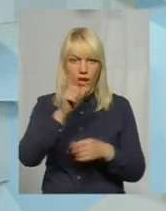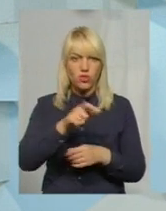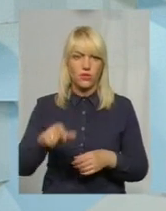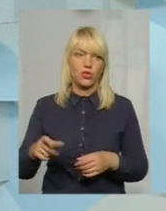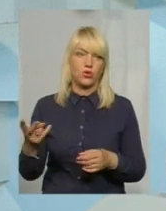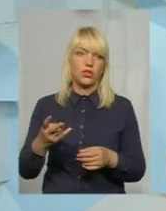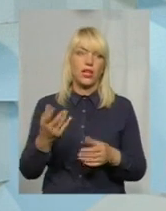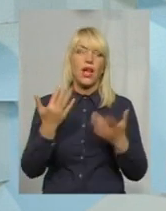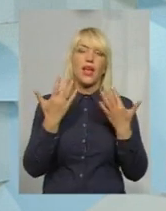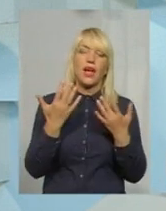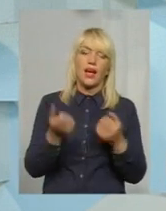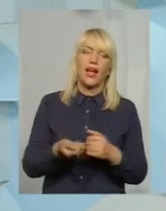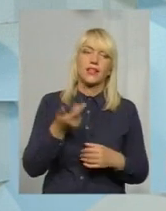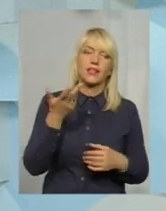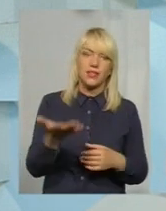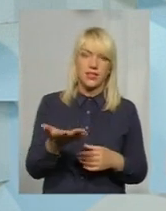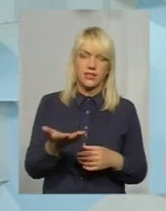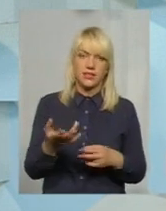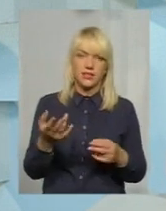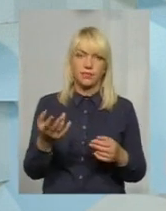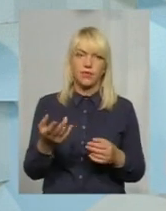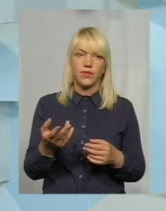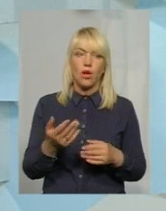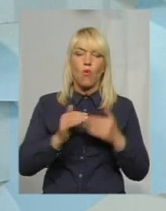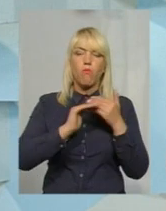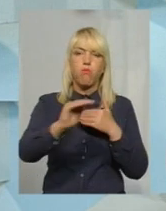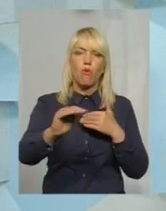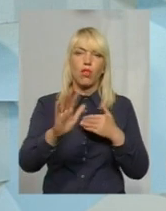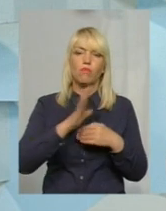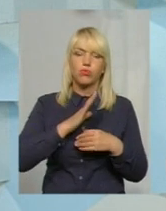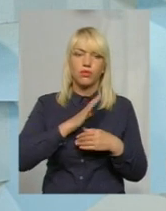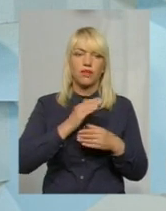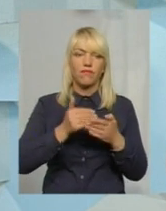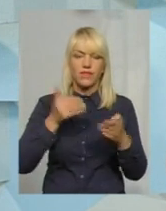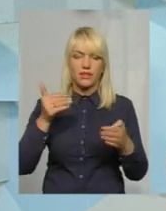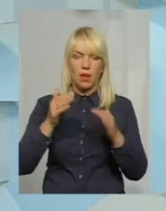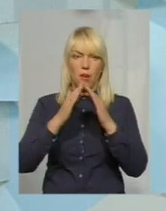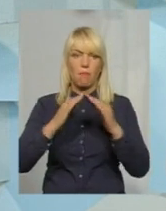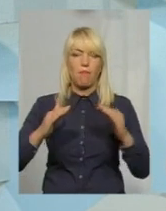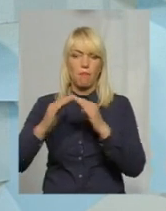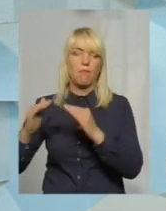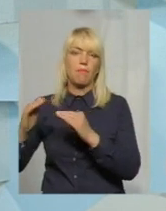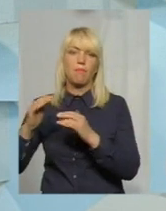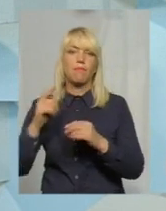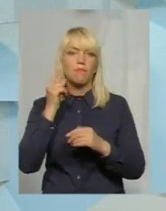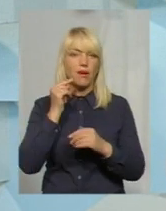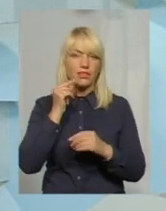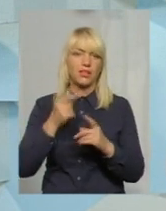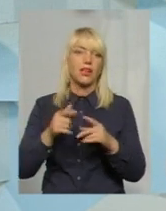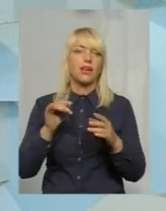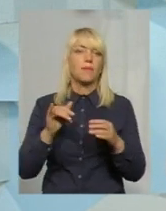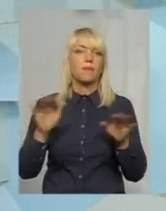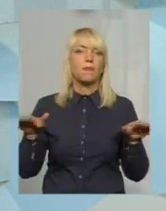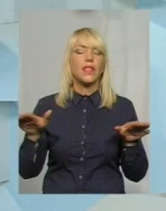якої кількості поле має бути розташовано від пасіки, які пасіки попереджувати і як